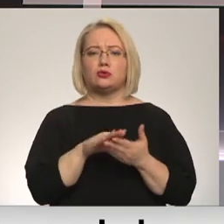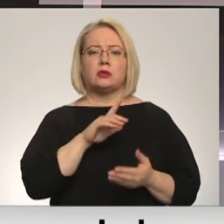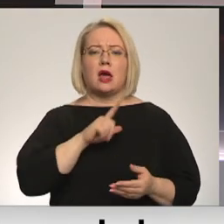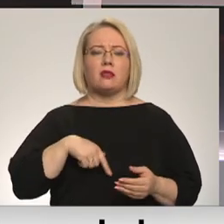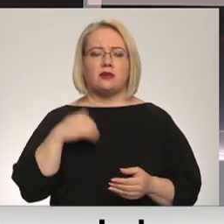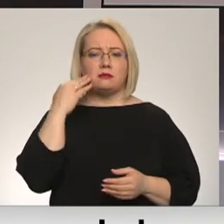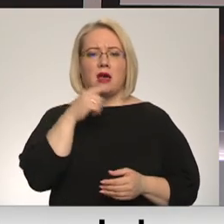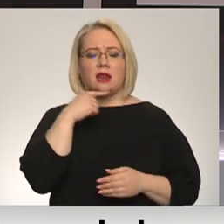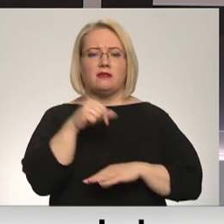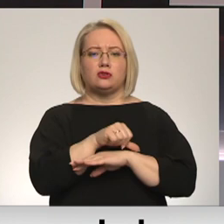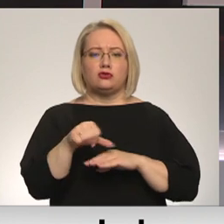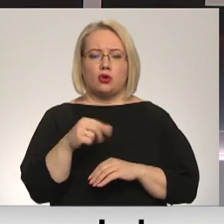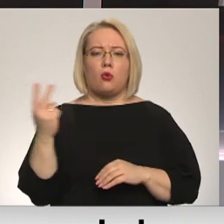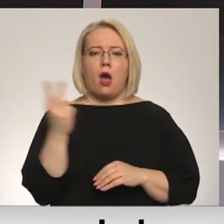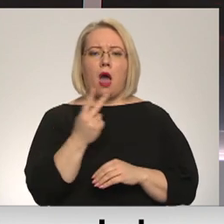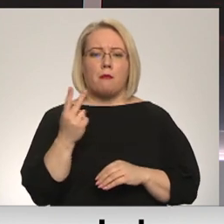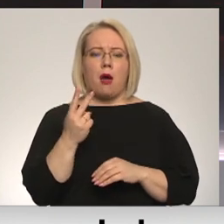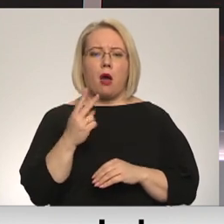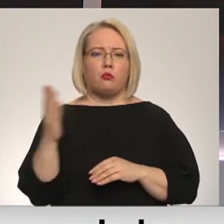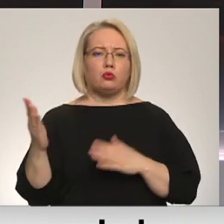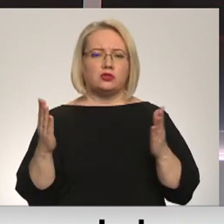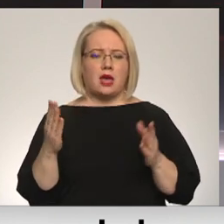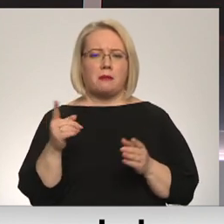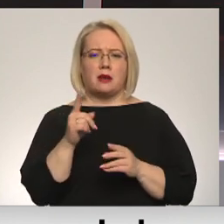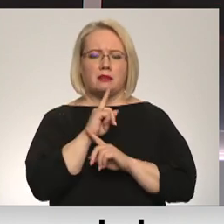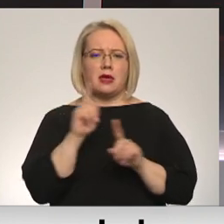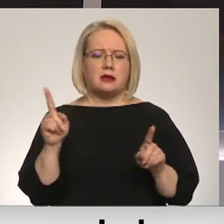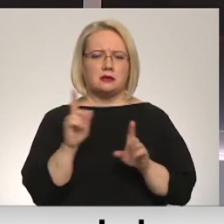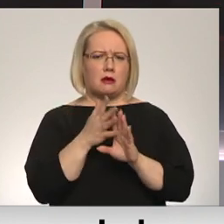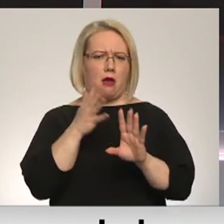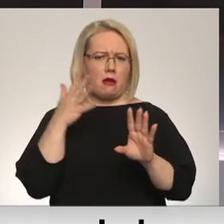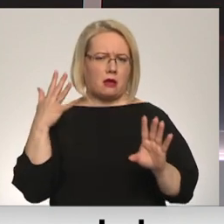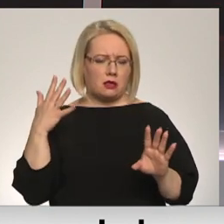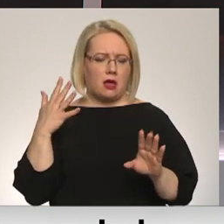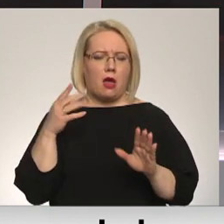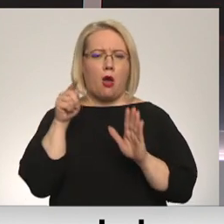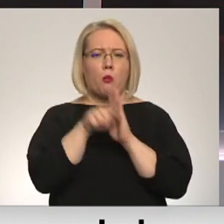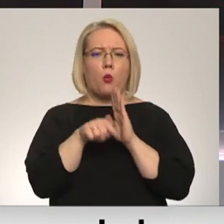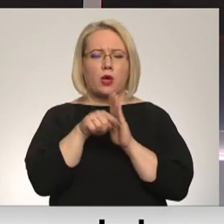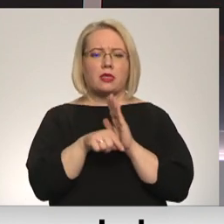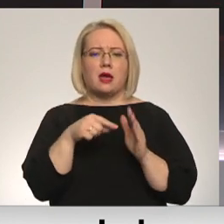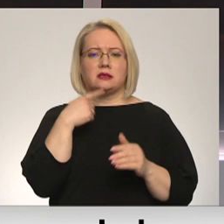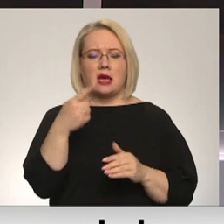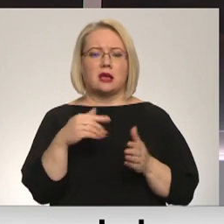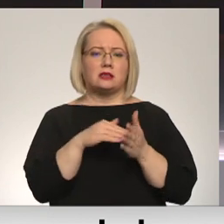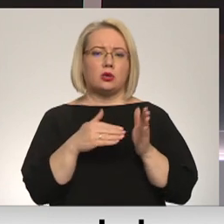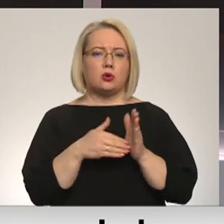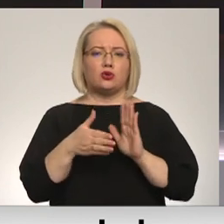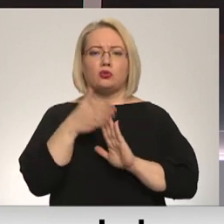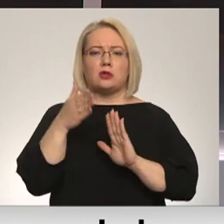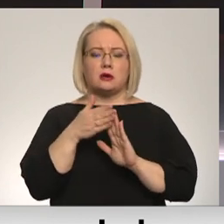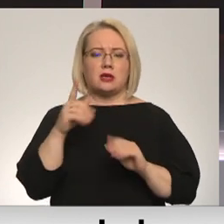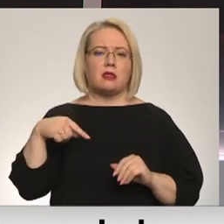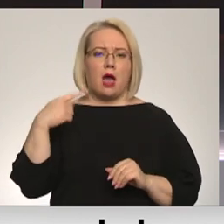Baltkrievijas robežas no abām pusēm izveidojusies neierasti gara rinda. Muitā prognosēja, ka situācija uzlabosies nākamo